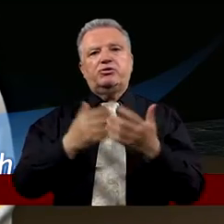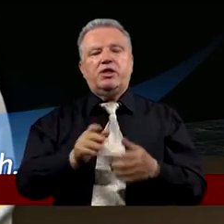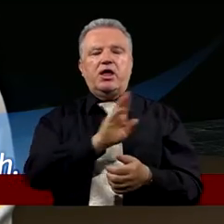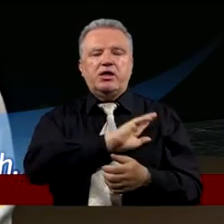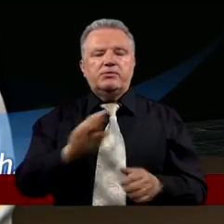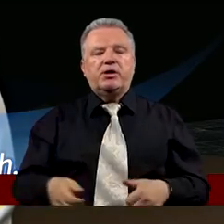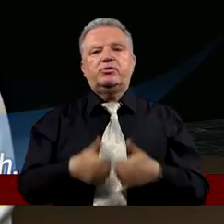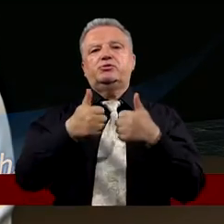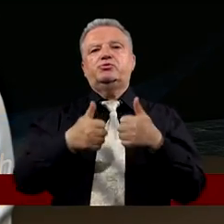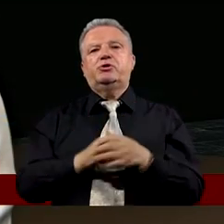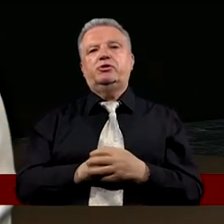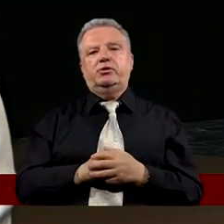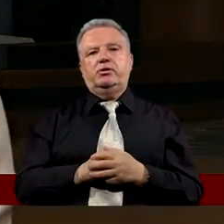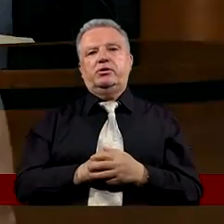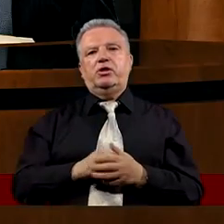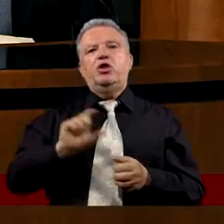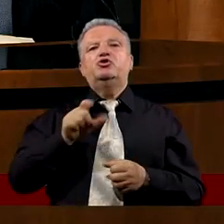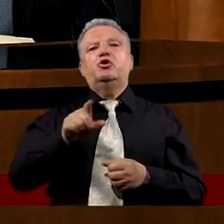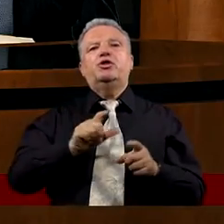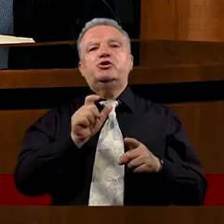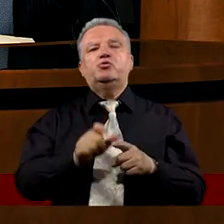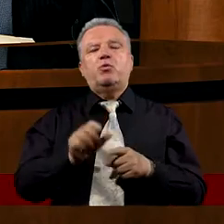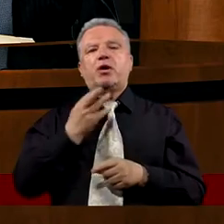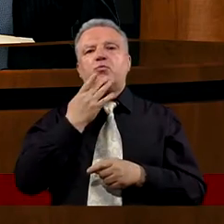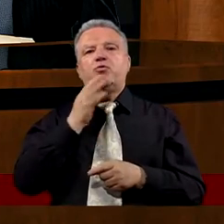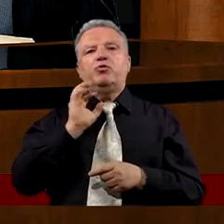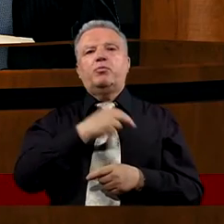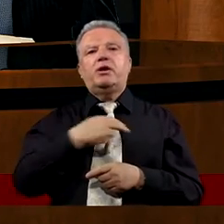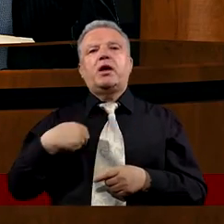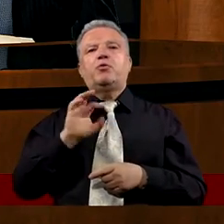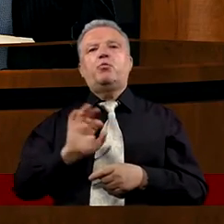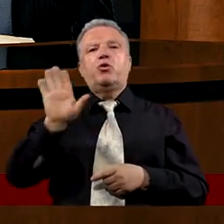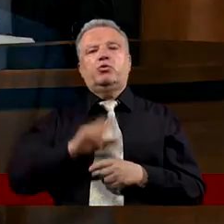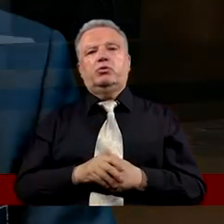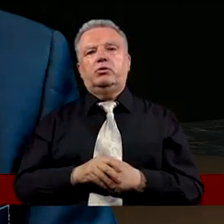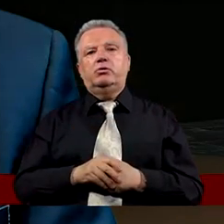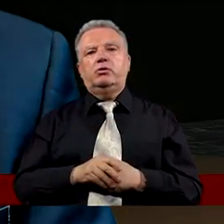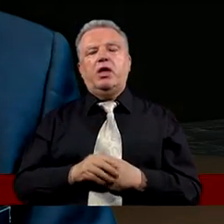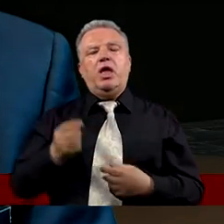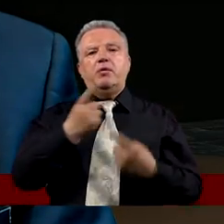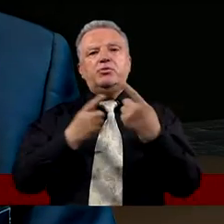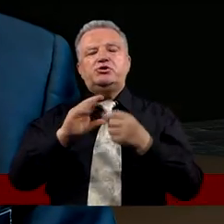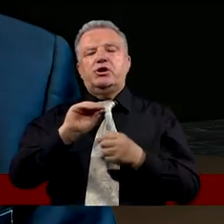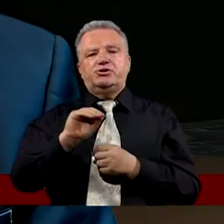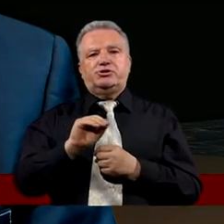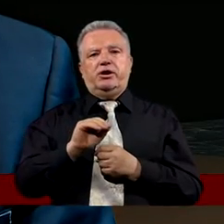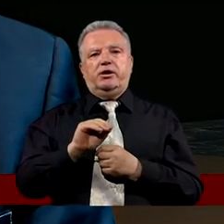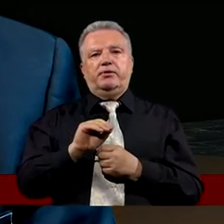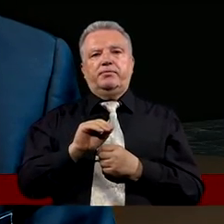dnia wzbudzony z martwych. Tak. Co te słowa mówią nam o Bogu? Myślę, że